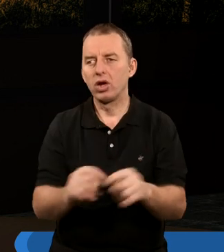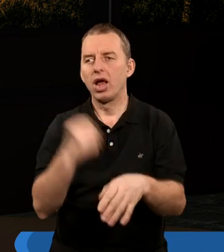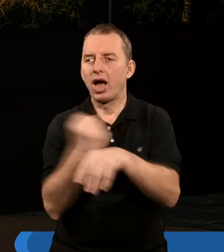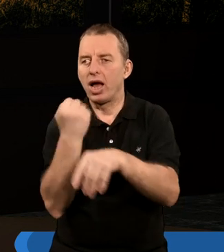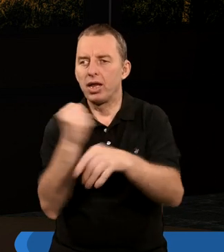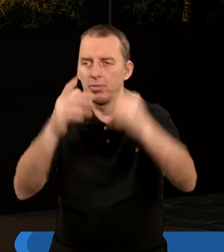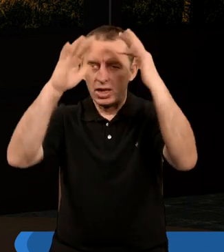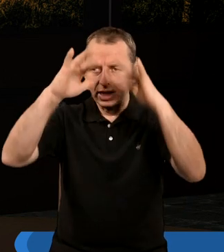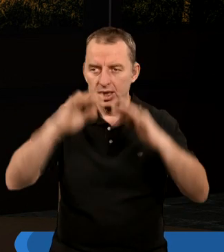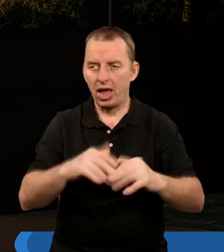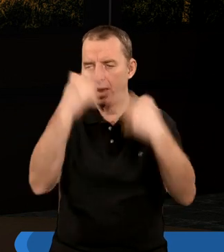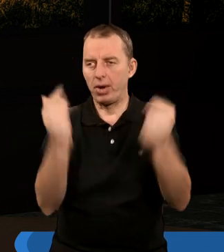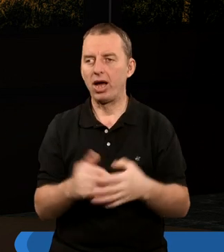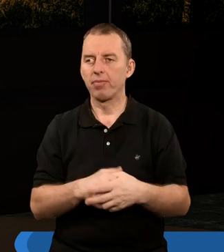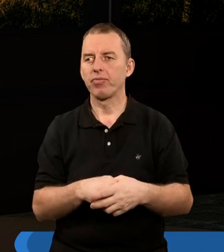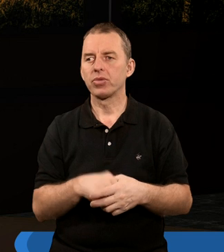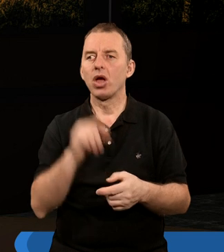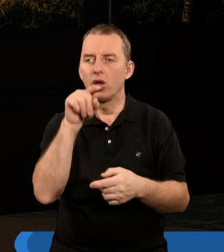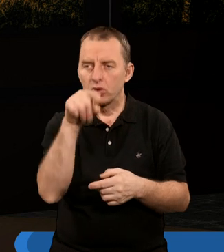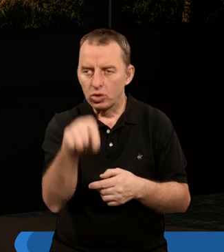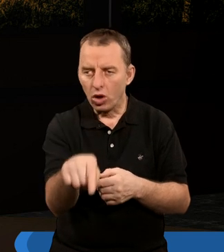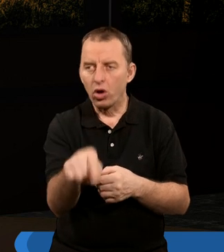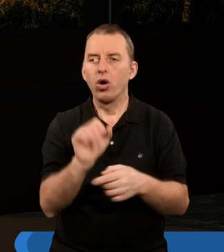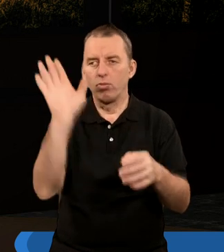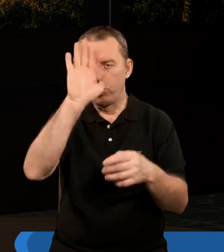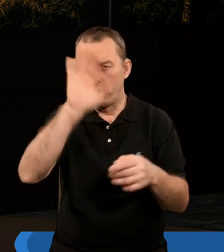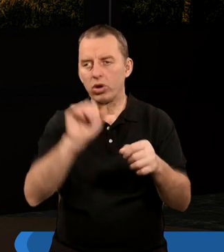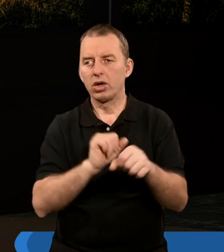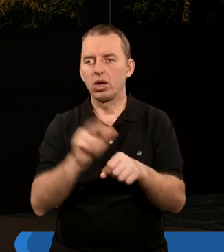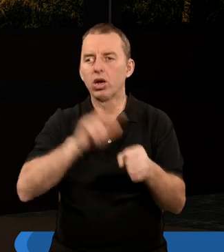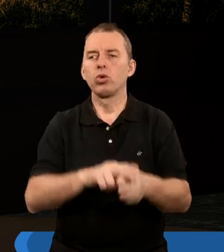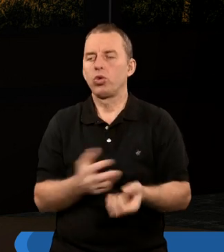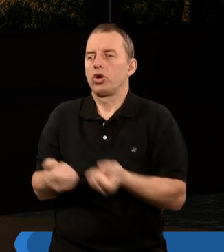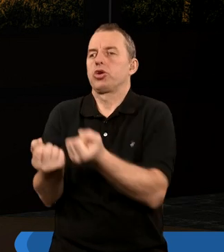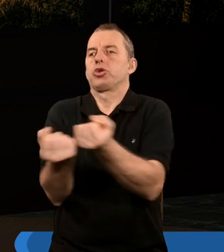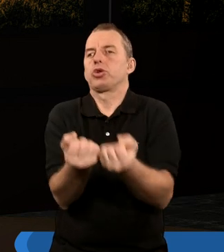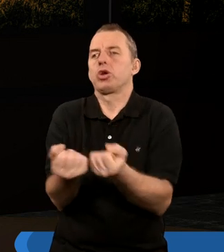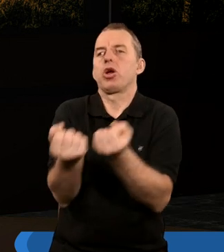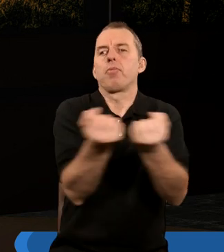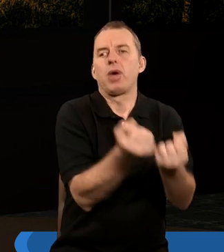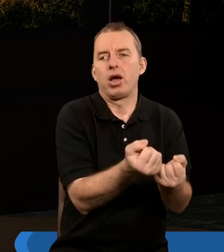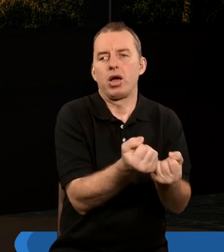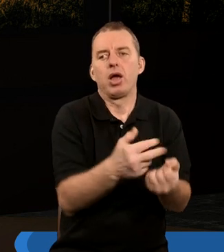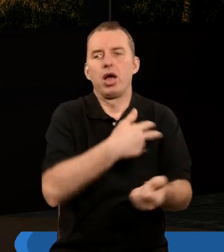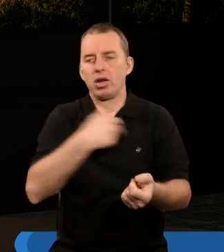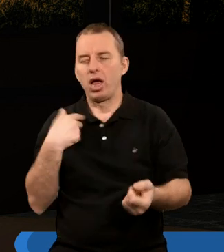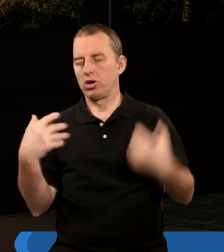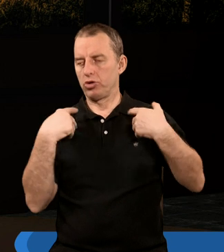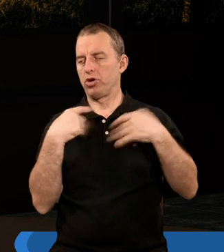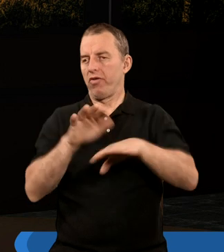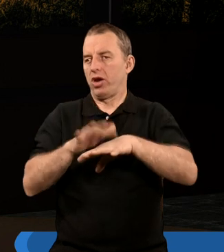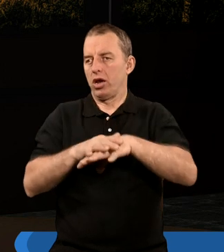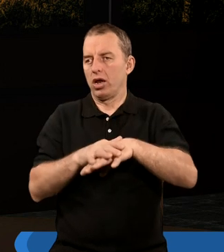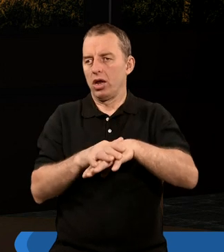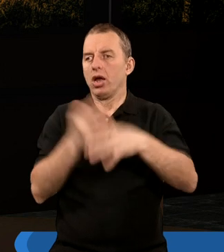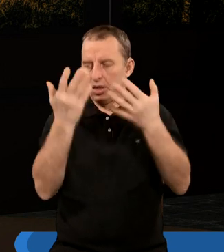kamienie z nieba. Ale ponad tym jest Bóg, który trzyma nasze życie w rękach. i